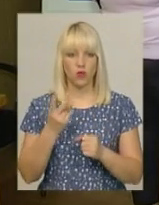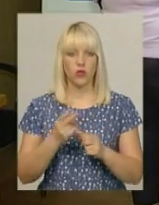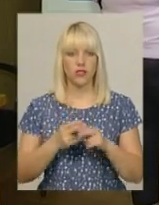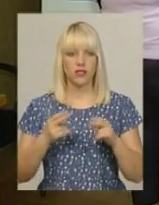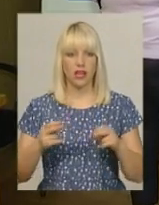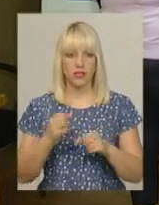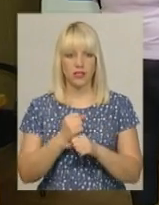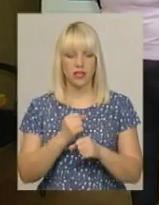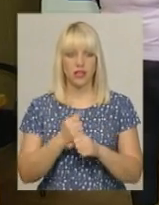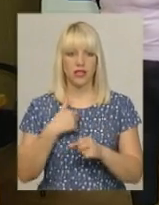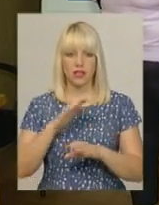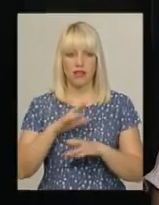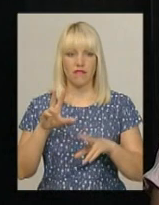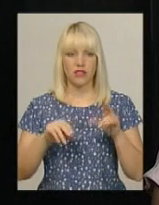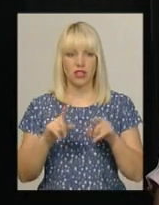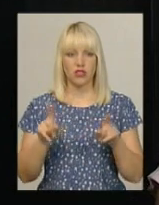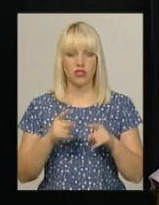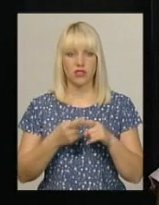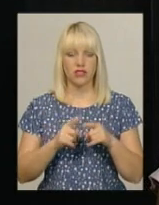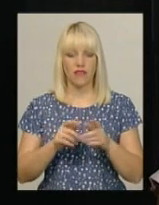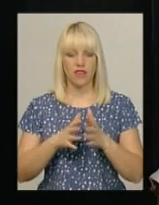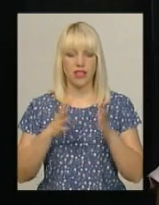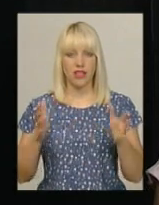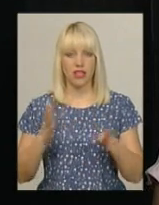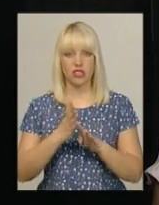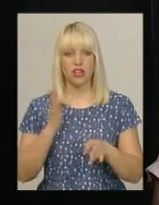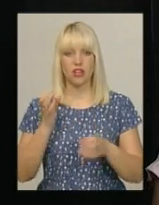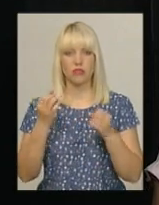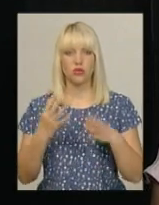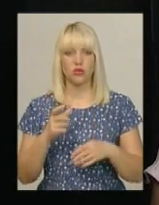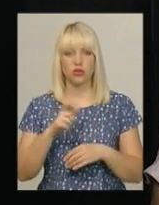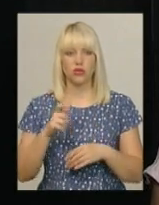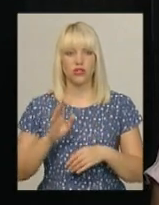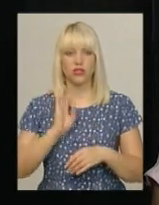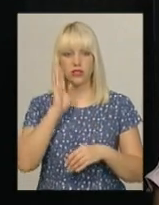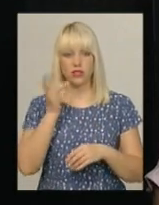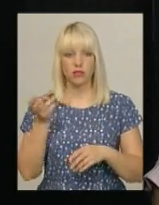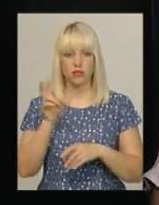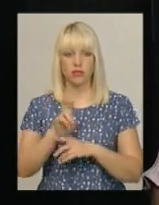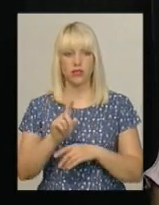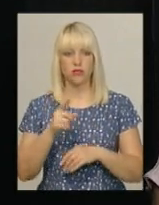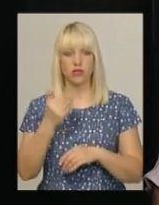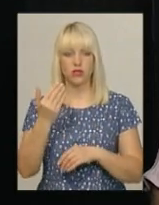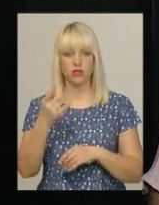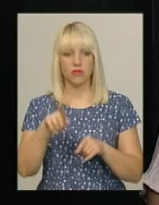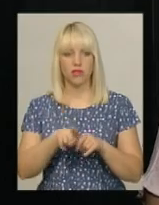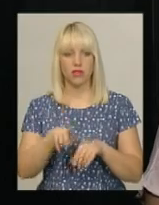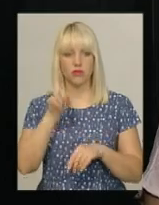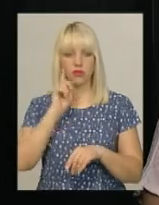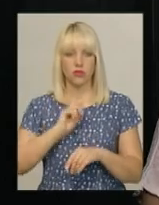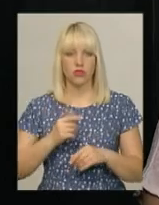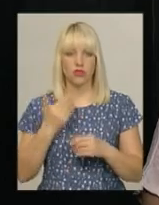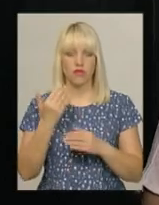вважаю, що це велика черга. Люди прийшли зранку, бо їм так зручно. Зараз вони